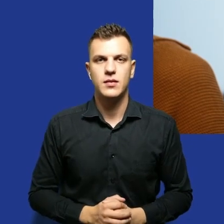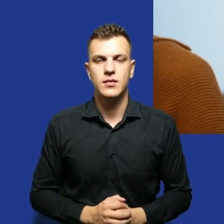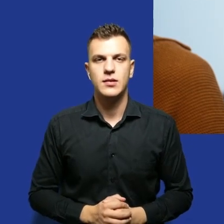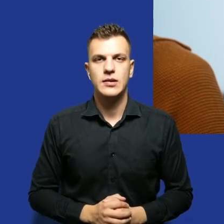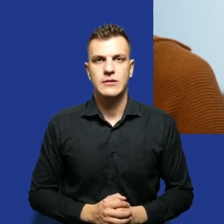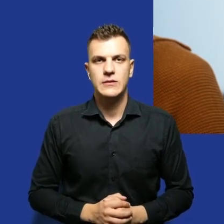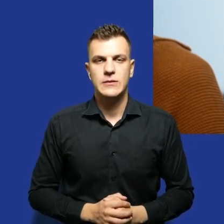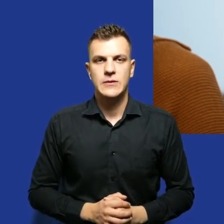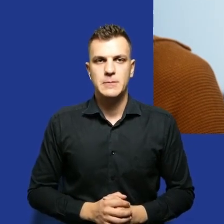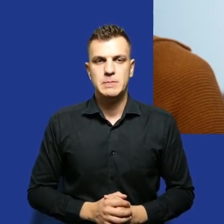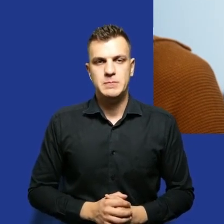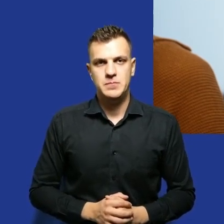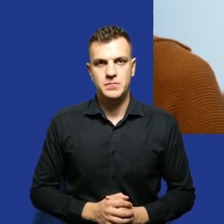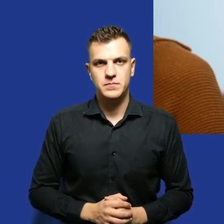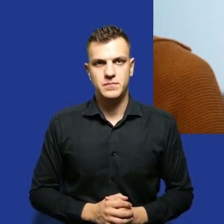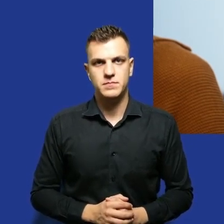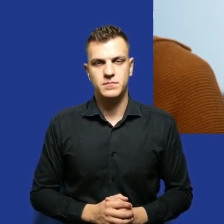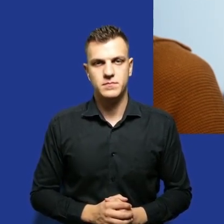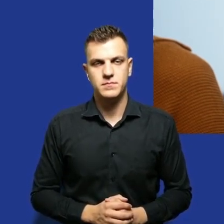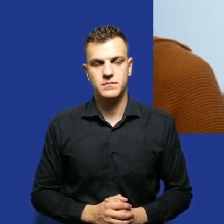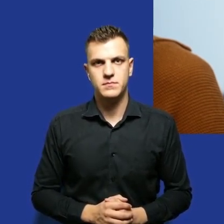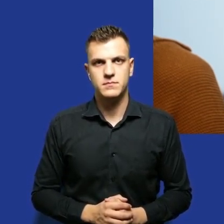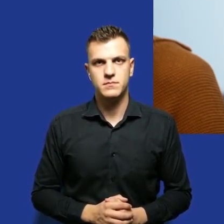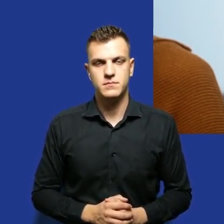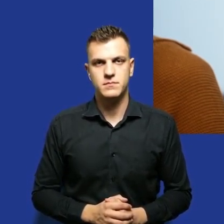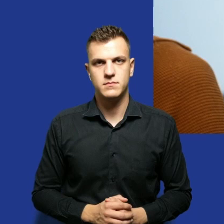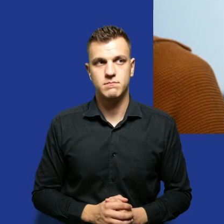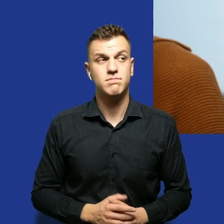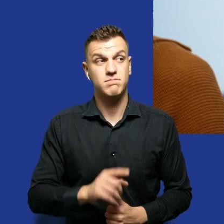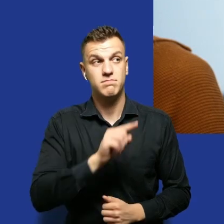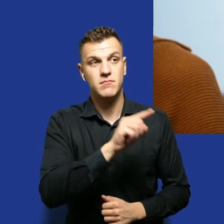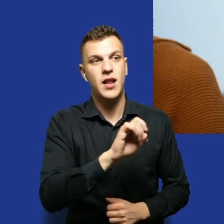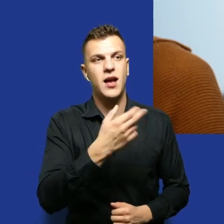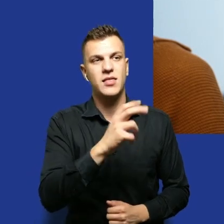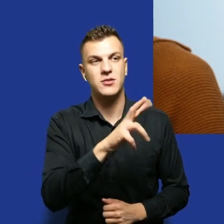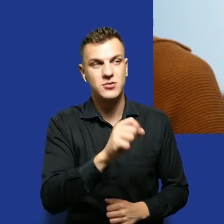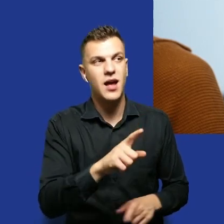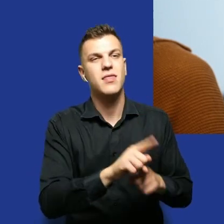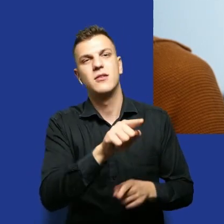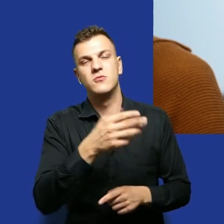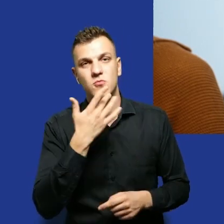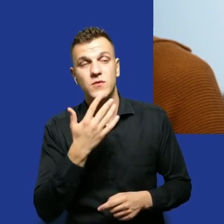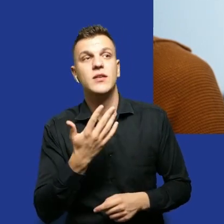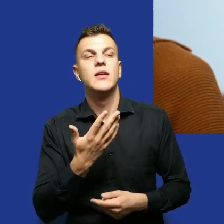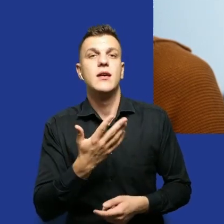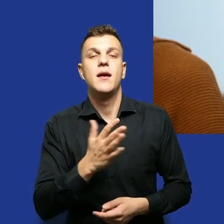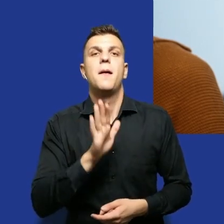Agnieszka, no to jest jakby to, że i też Pan przed chwilą, chwilę wcześniej, jakby prawo do informacji nie jest